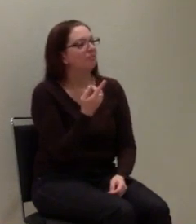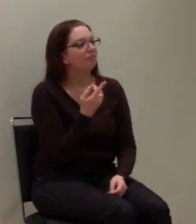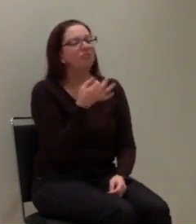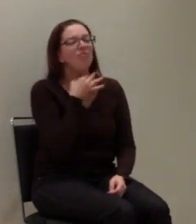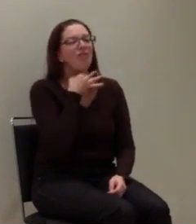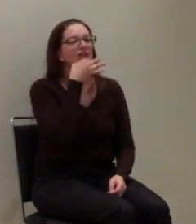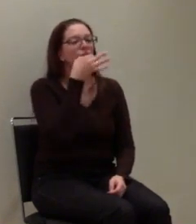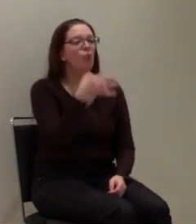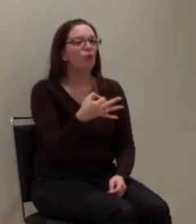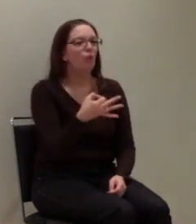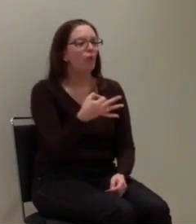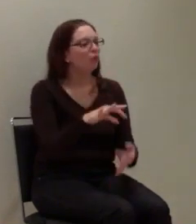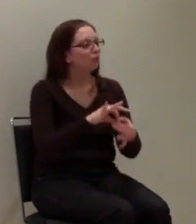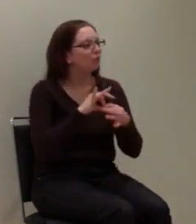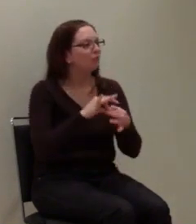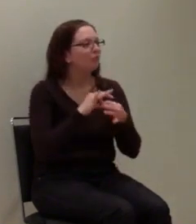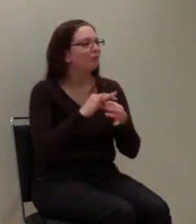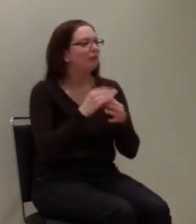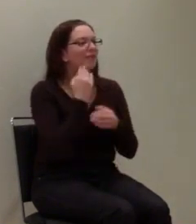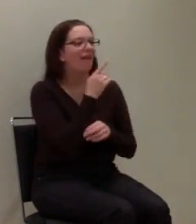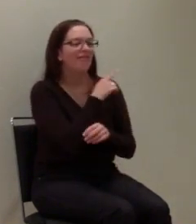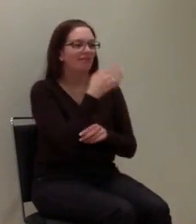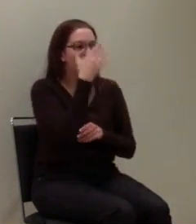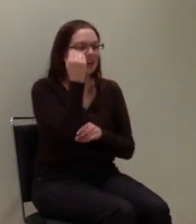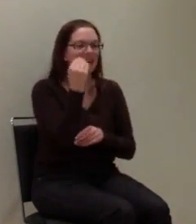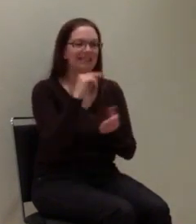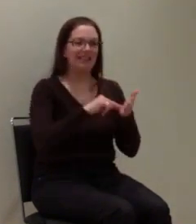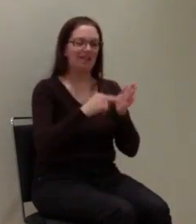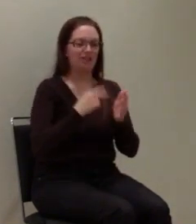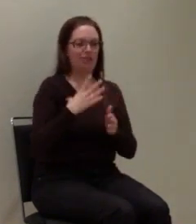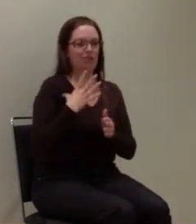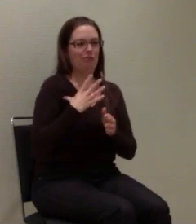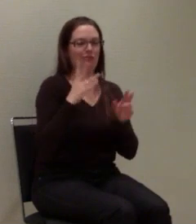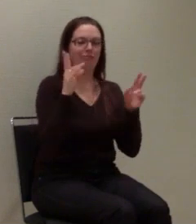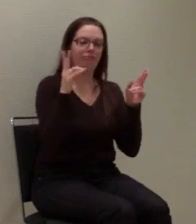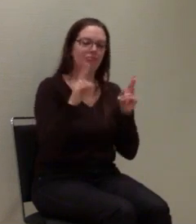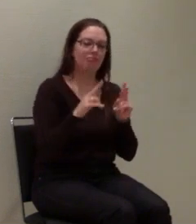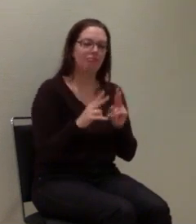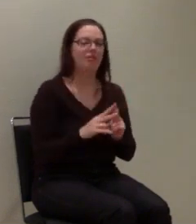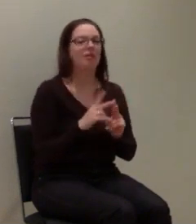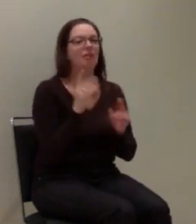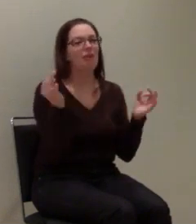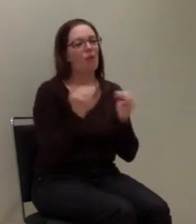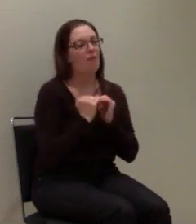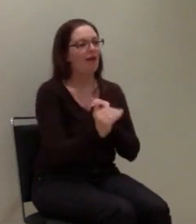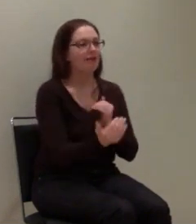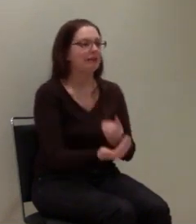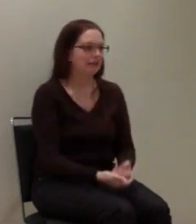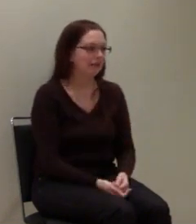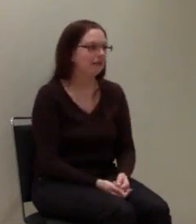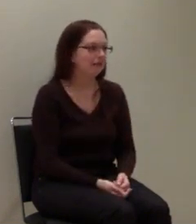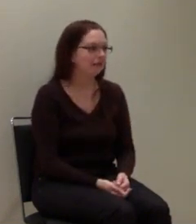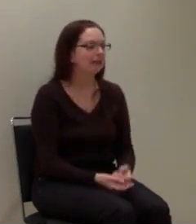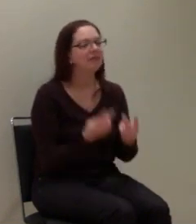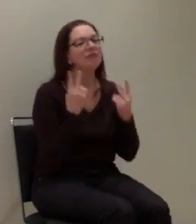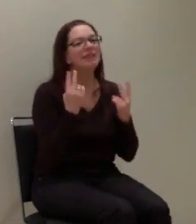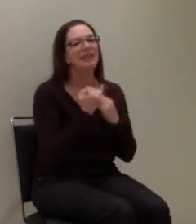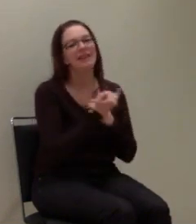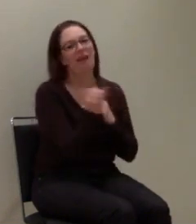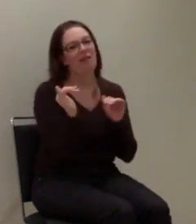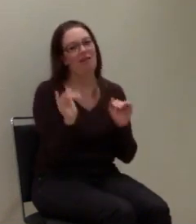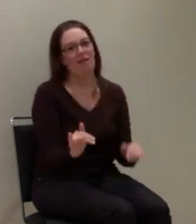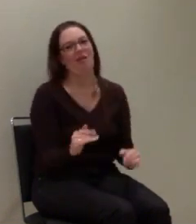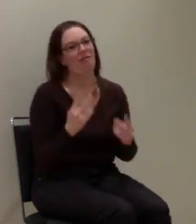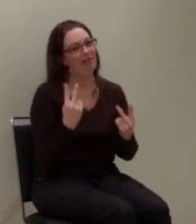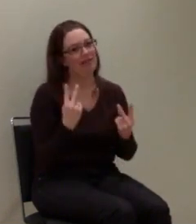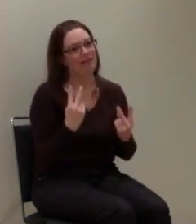Anforderungen, das technisch Möglichen ein bisschen runterschrauben, weil das hat eben nicht jeder. Man muss es